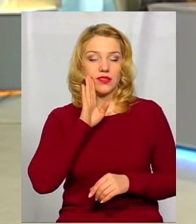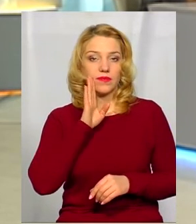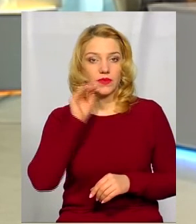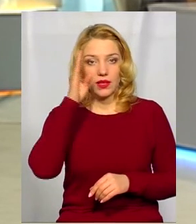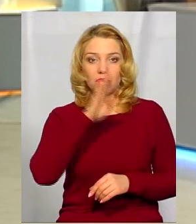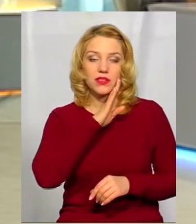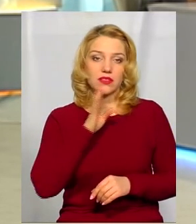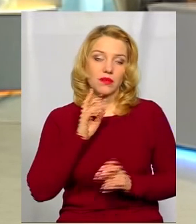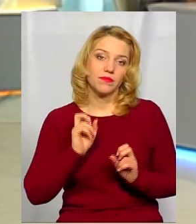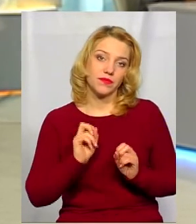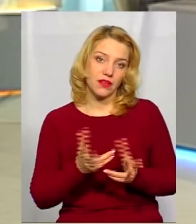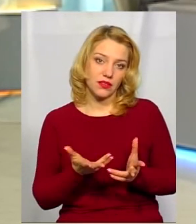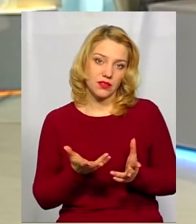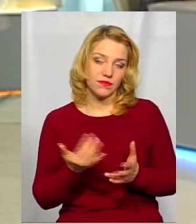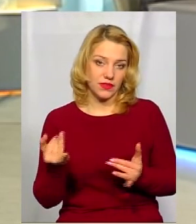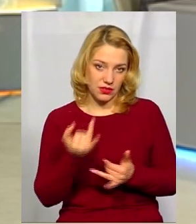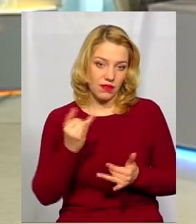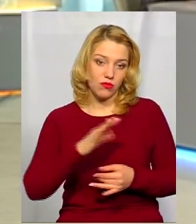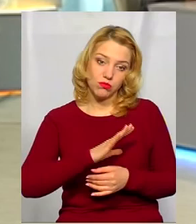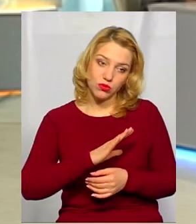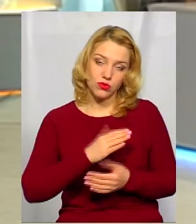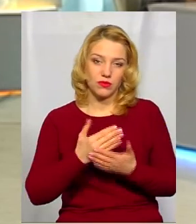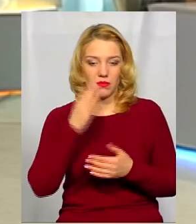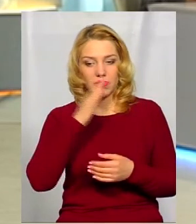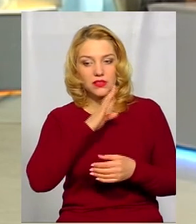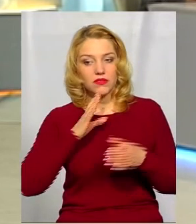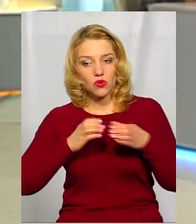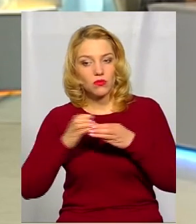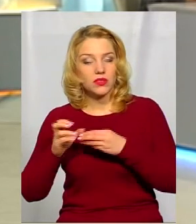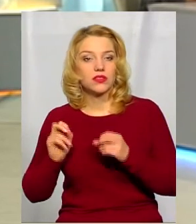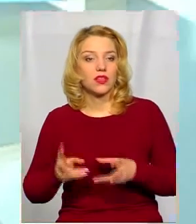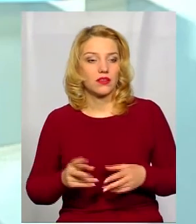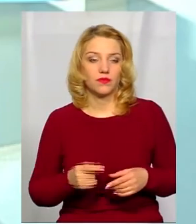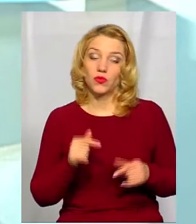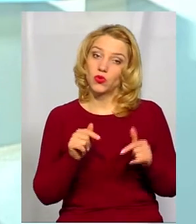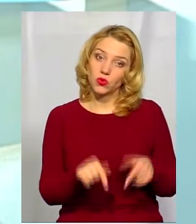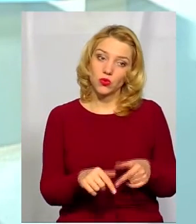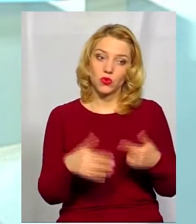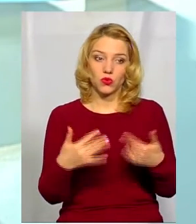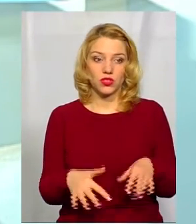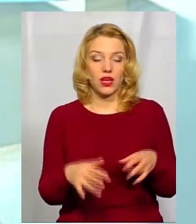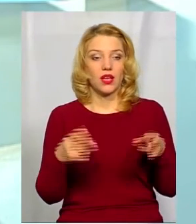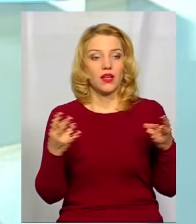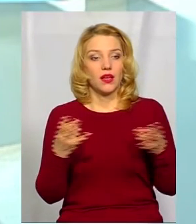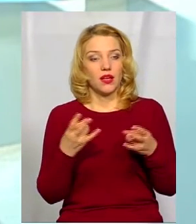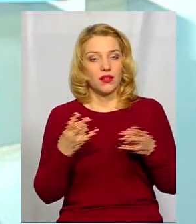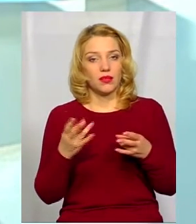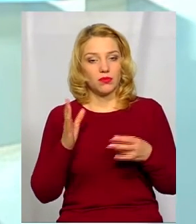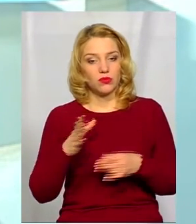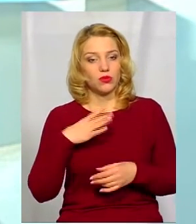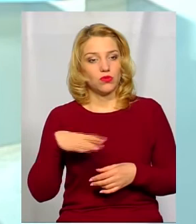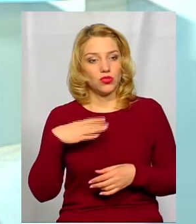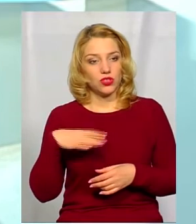батькам, взагалі цікаво, батьківським комітетам? Тут вже, мабуть, що треба буде десь